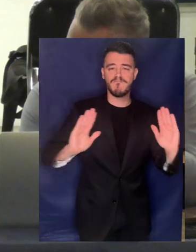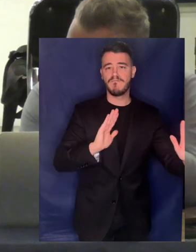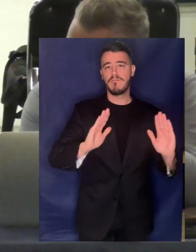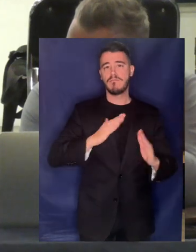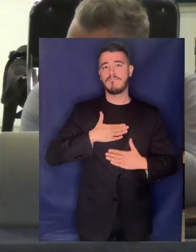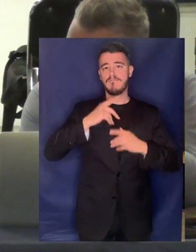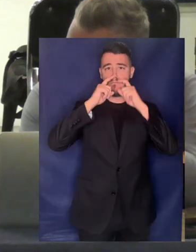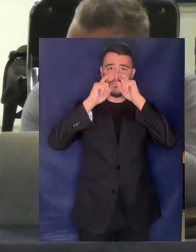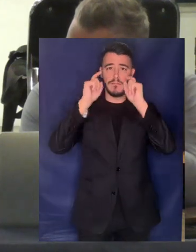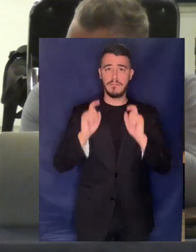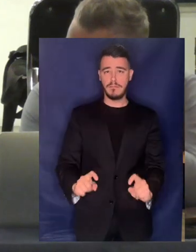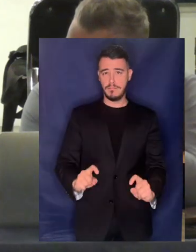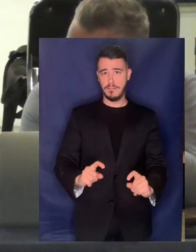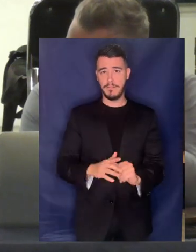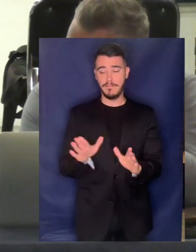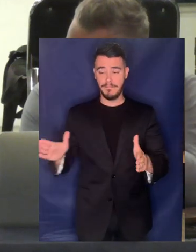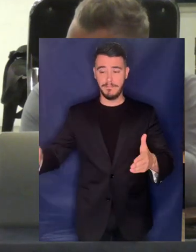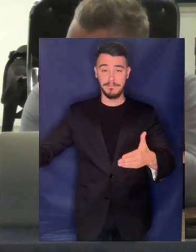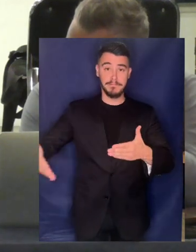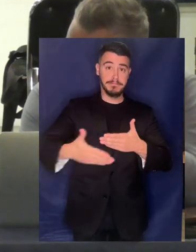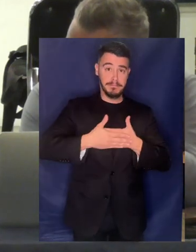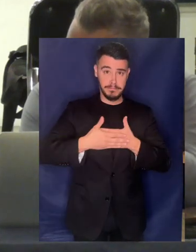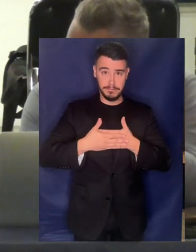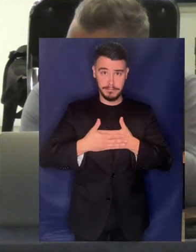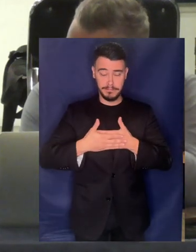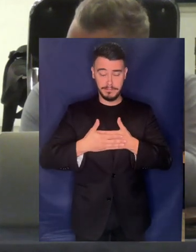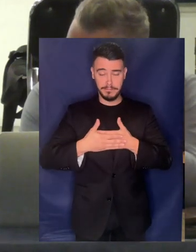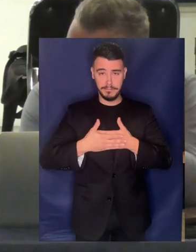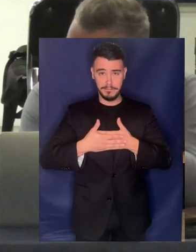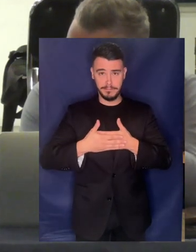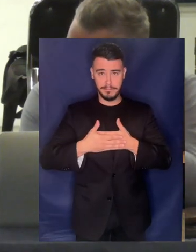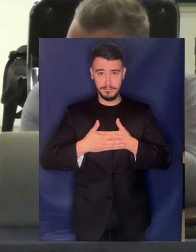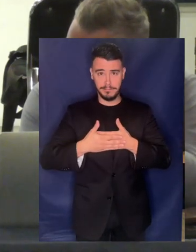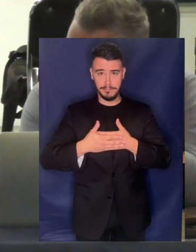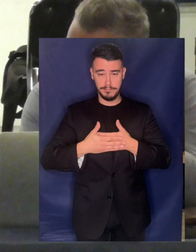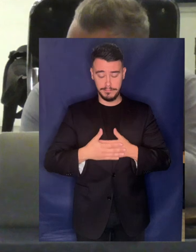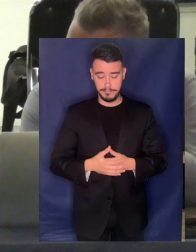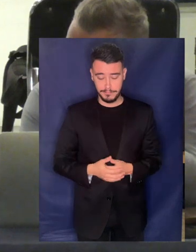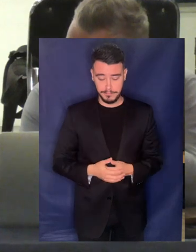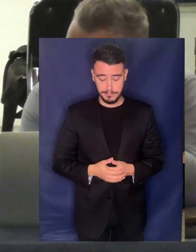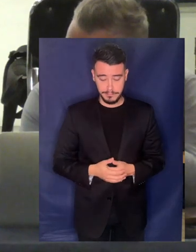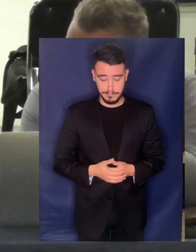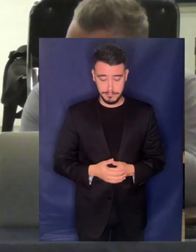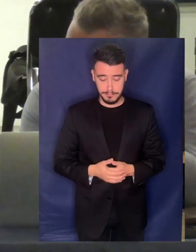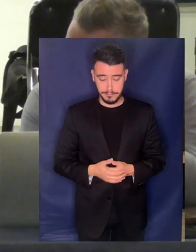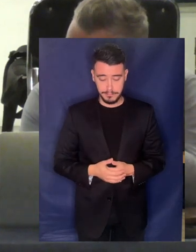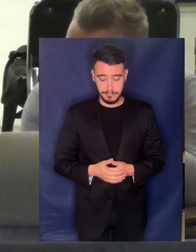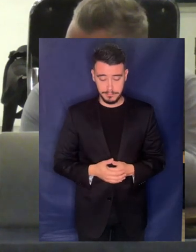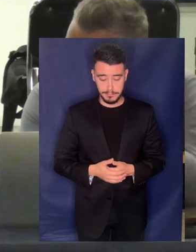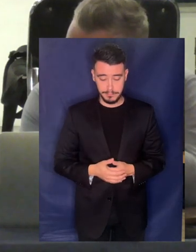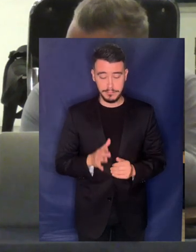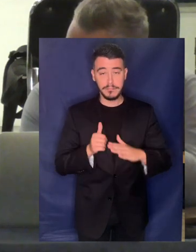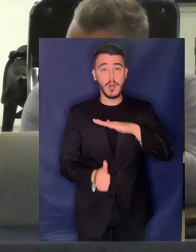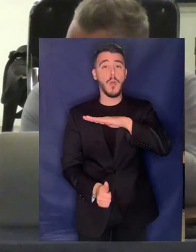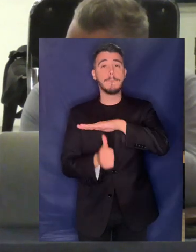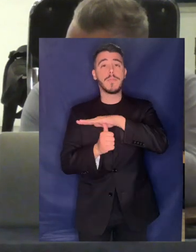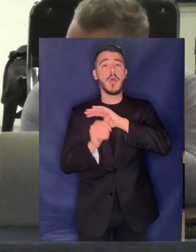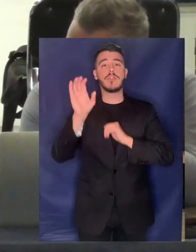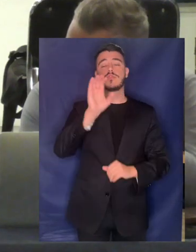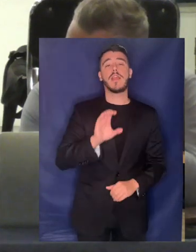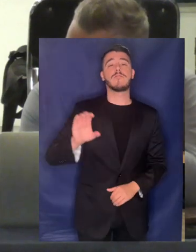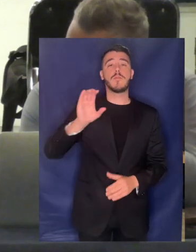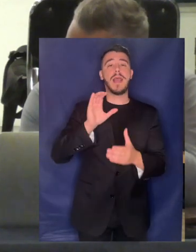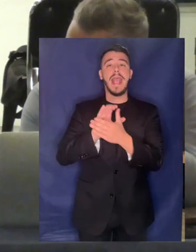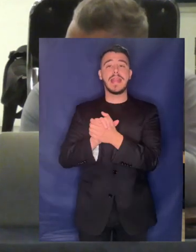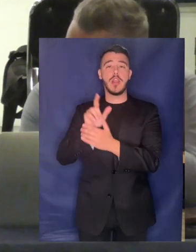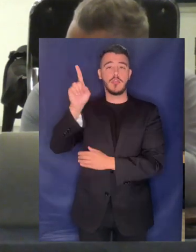να μην σας κουράσω άλλο να κλείσω με τα λόγια του Προέδρου της Ευρωπαϊκής Ένωσης